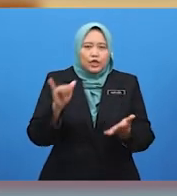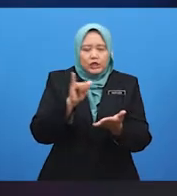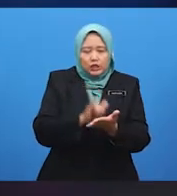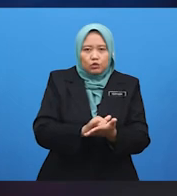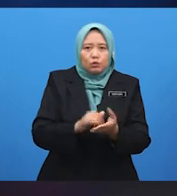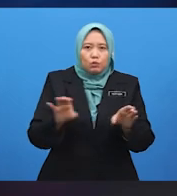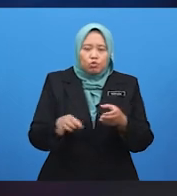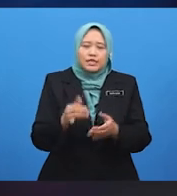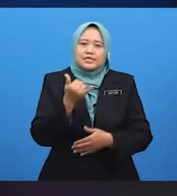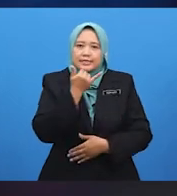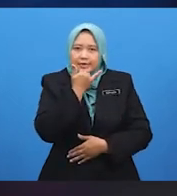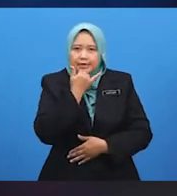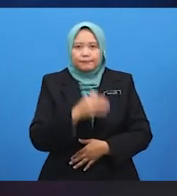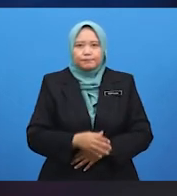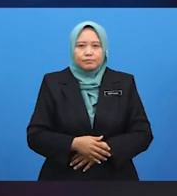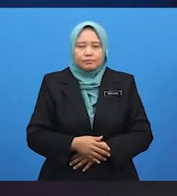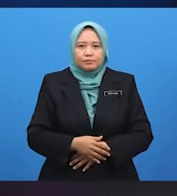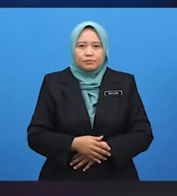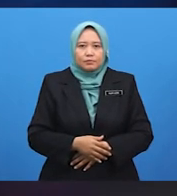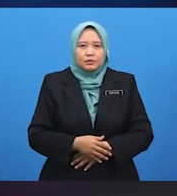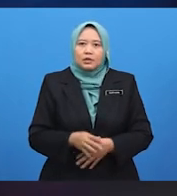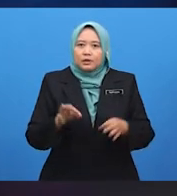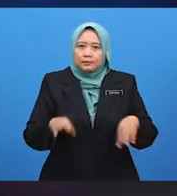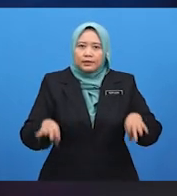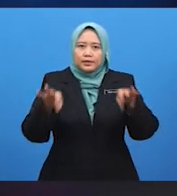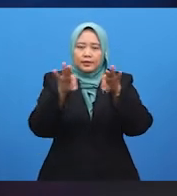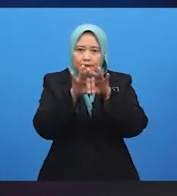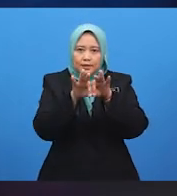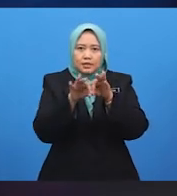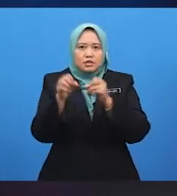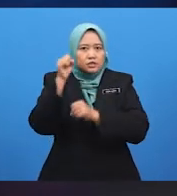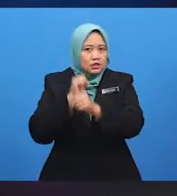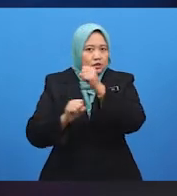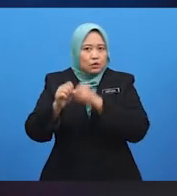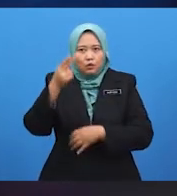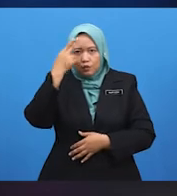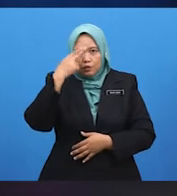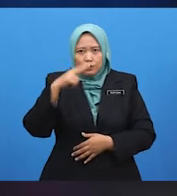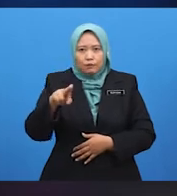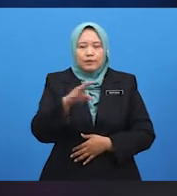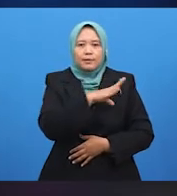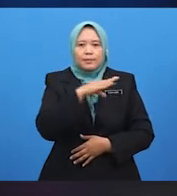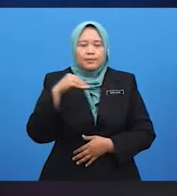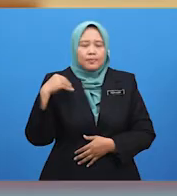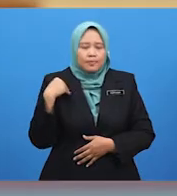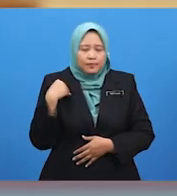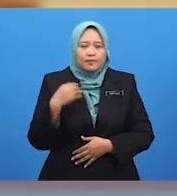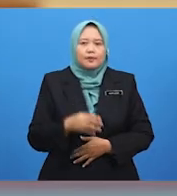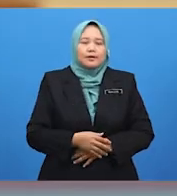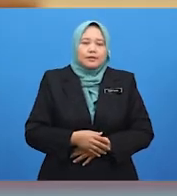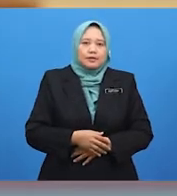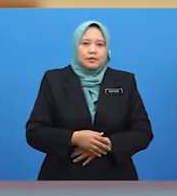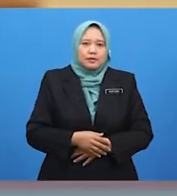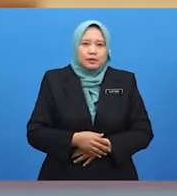tindakan Zul akan mewujudkan sikap hormat menghormati dan tolak ansur sesama jiran. Ibu